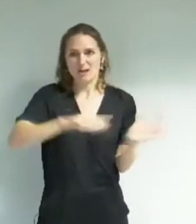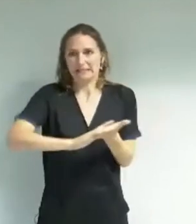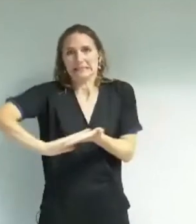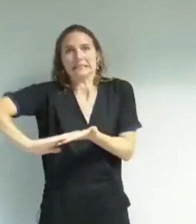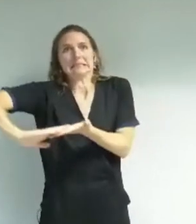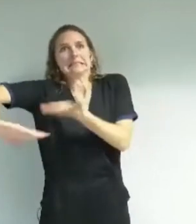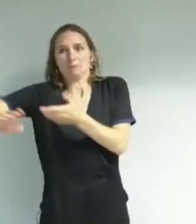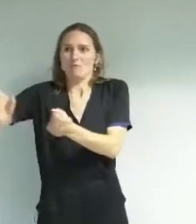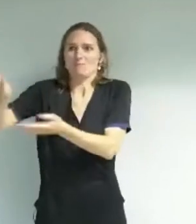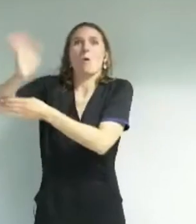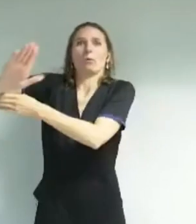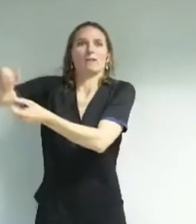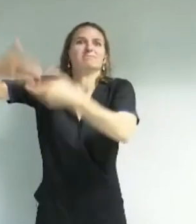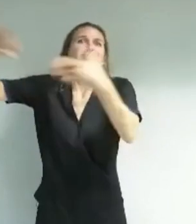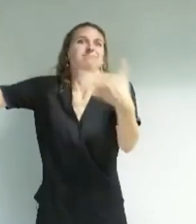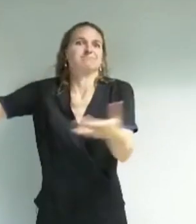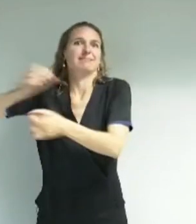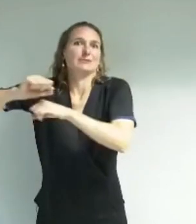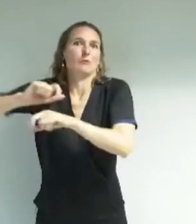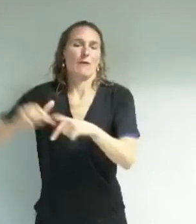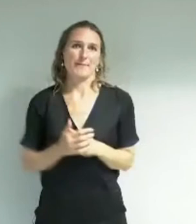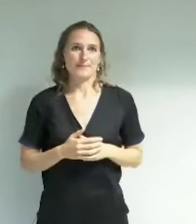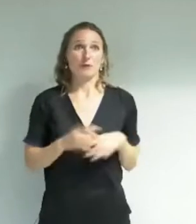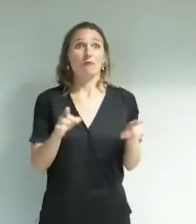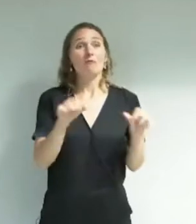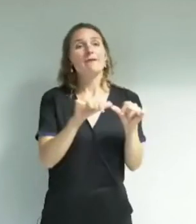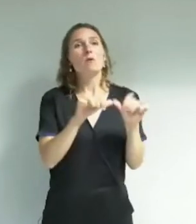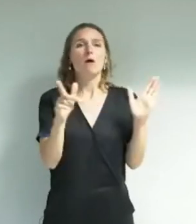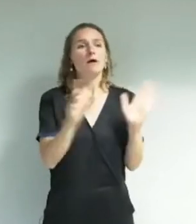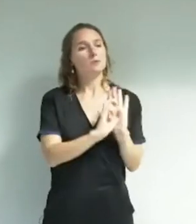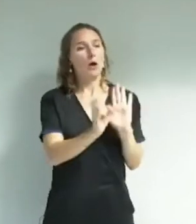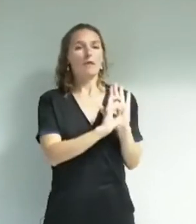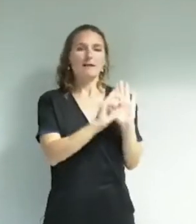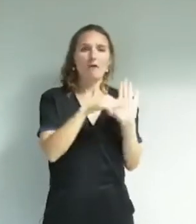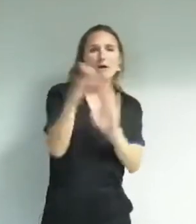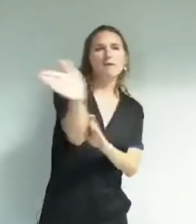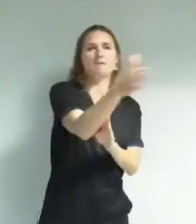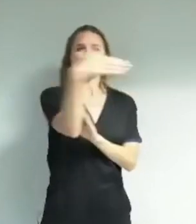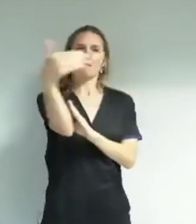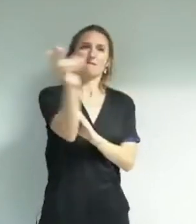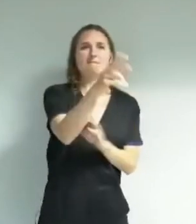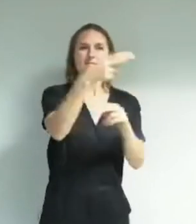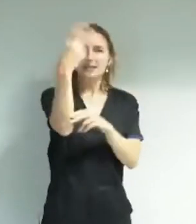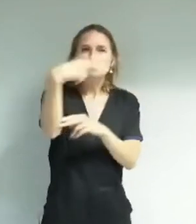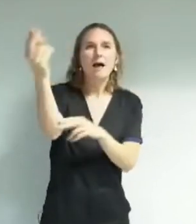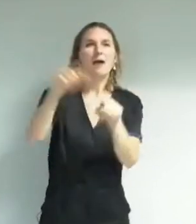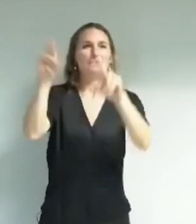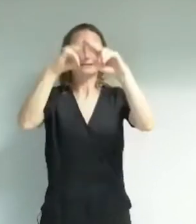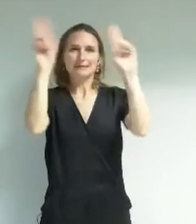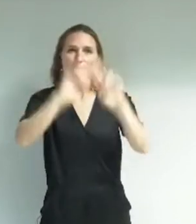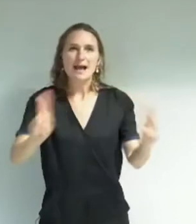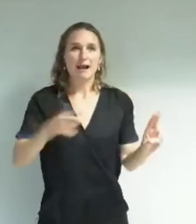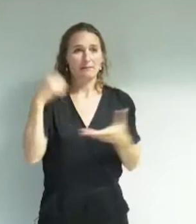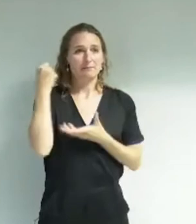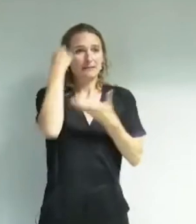qui a effectivement élevé la cité au rang de l'excellence nationale et internationale, qui est un héritage que vous avez